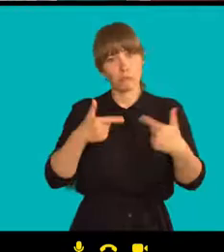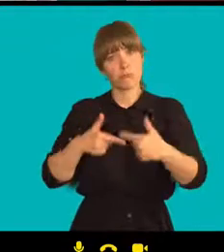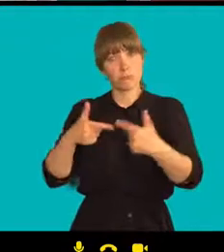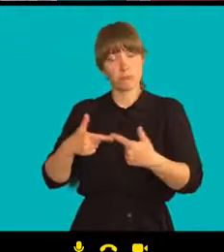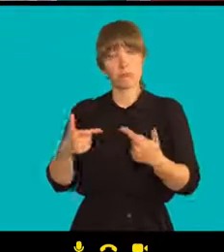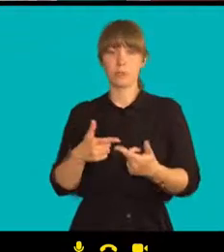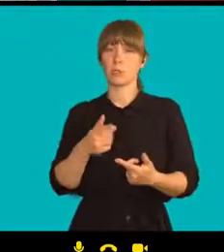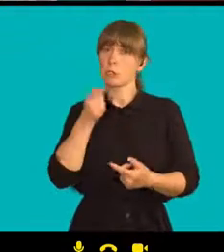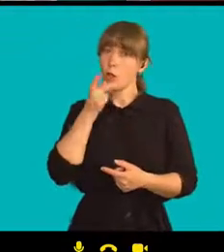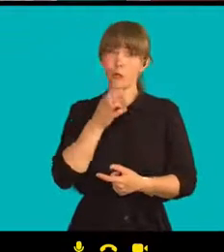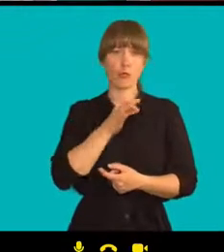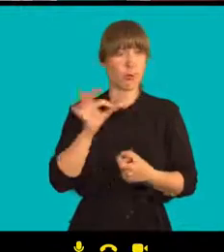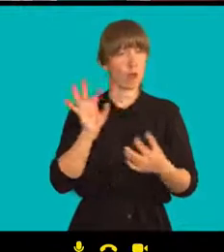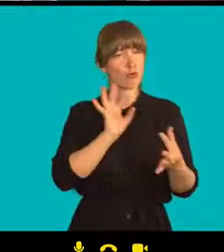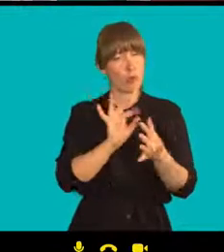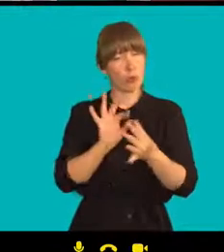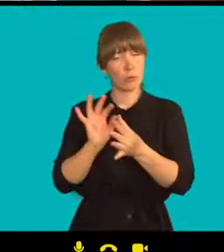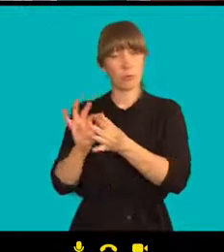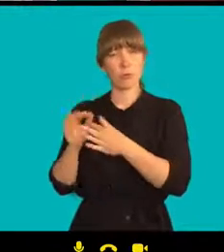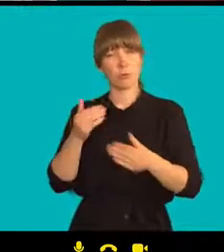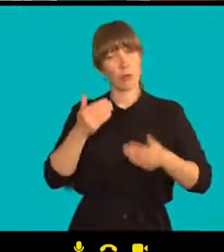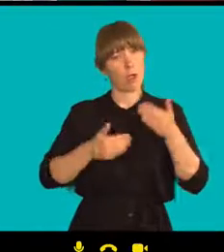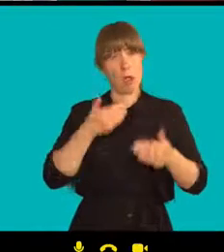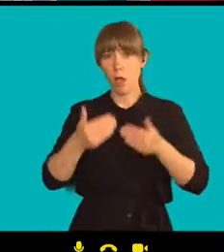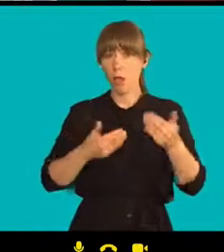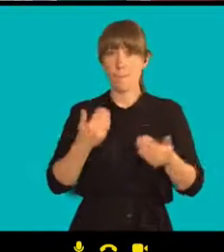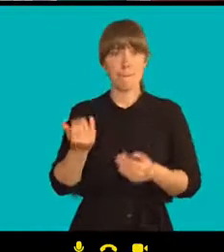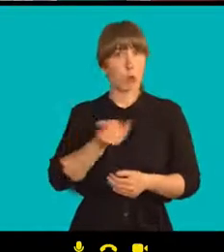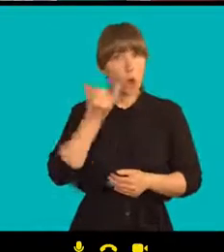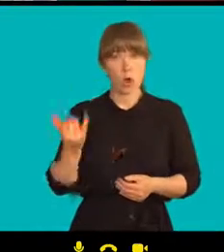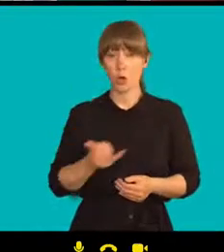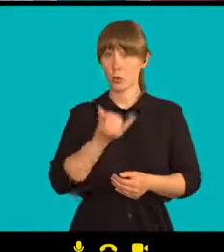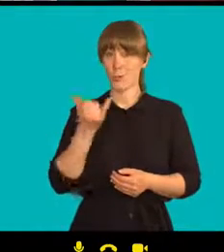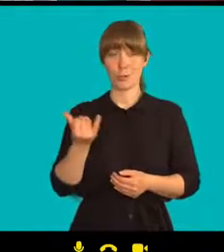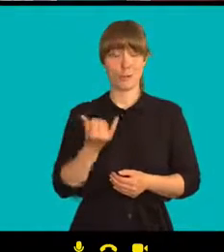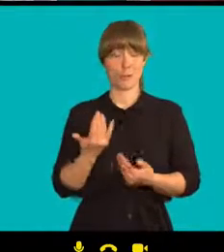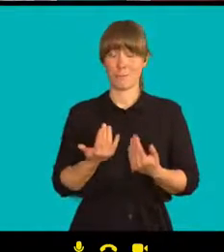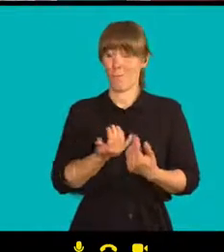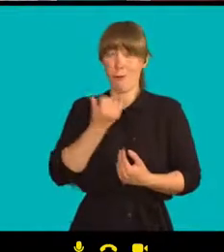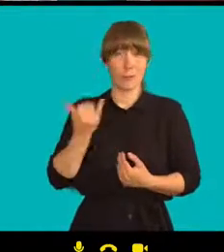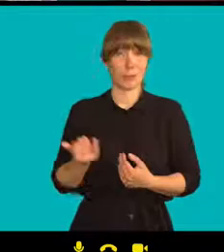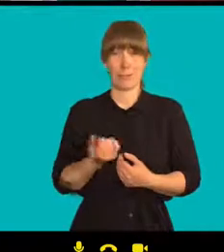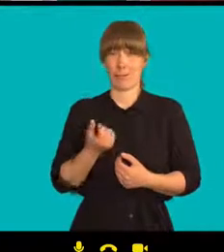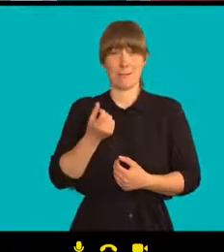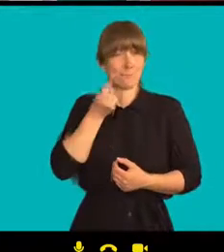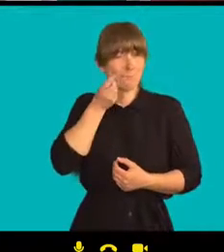Takže jsme v každodenním kontaktu, neustále, každou hodinu, každou sekundu,